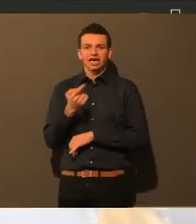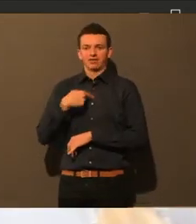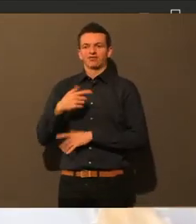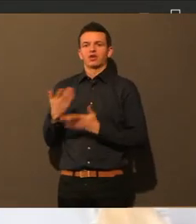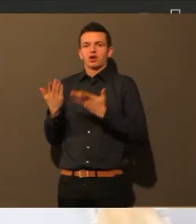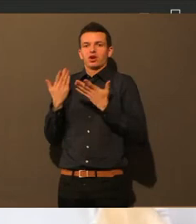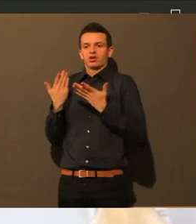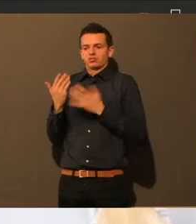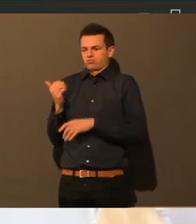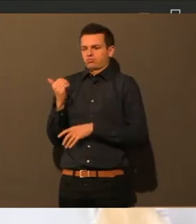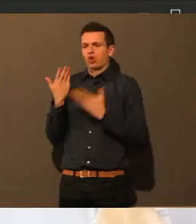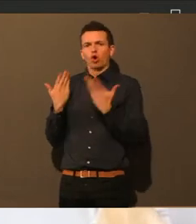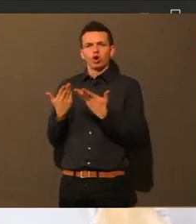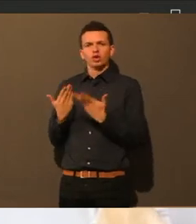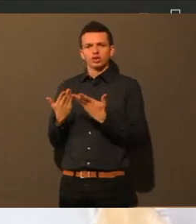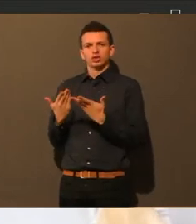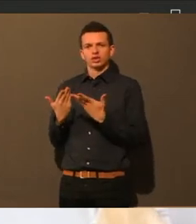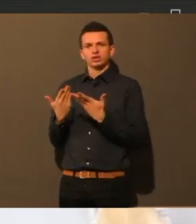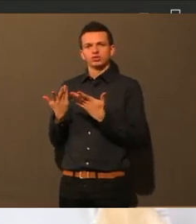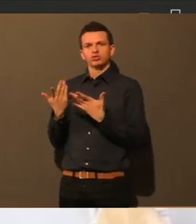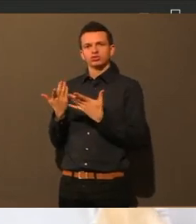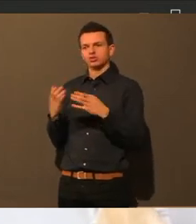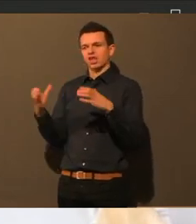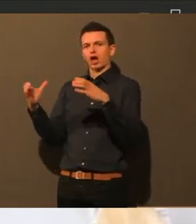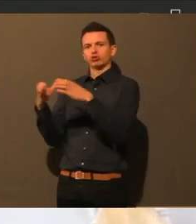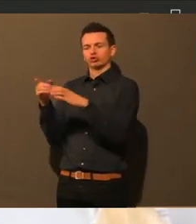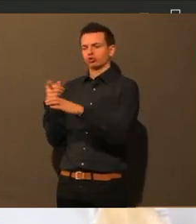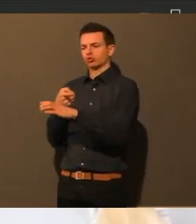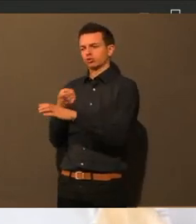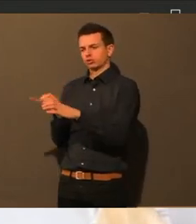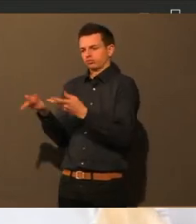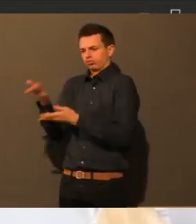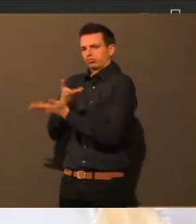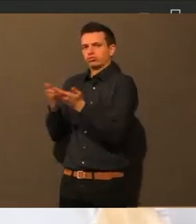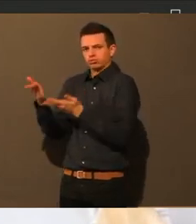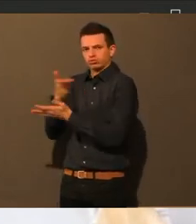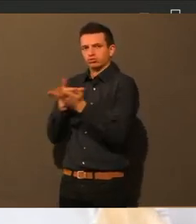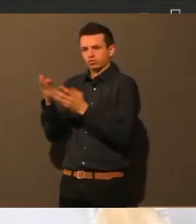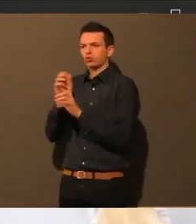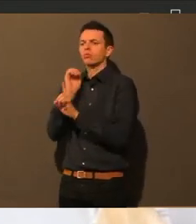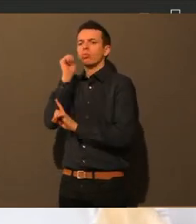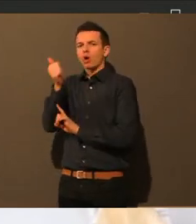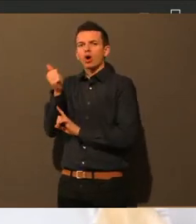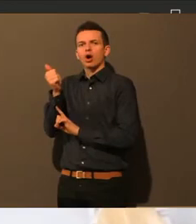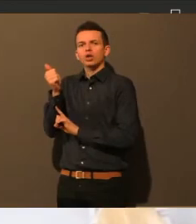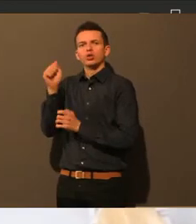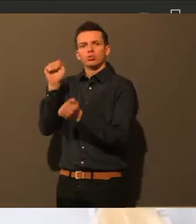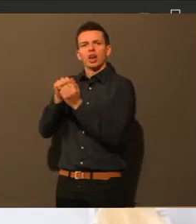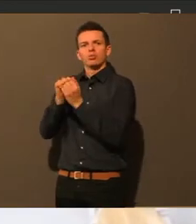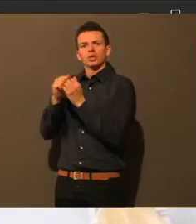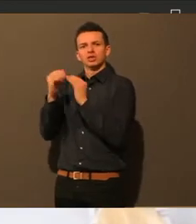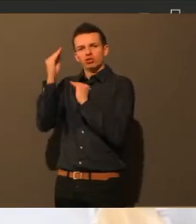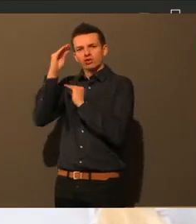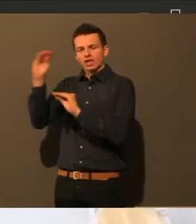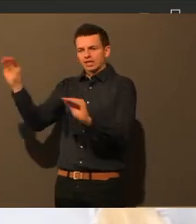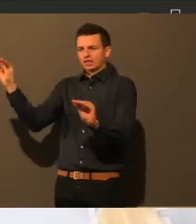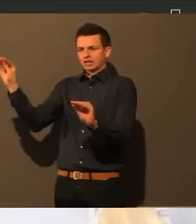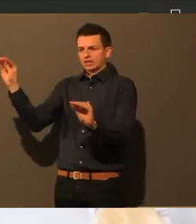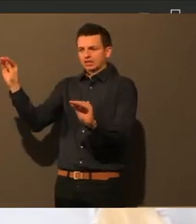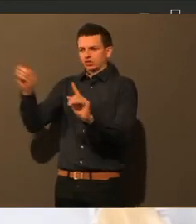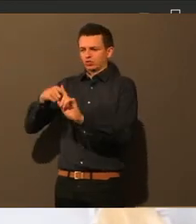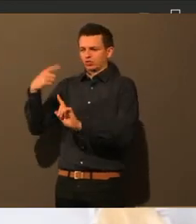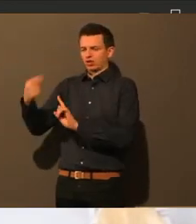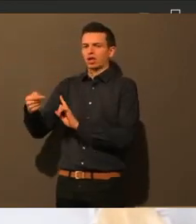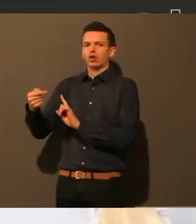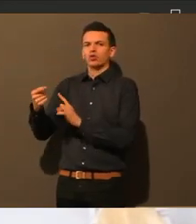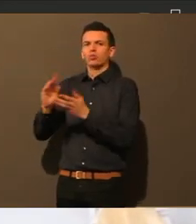Presseberichterstattung geben oder übermorgen. Und ansonsten werden die Schulen mit dem Schreiben auch noch mal informiert im Januar. Und ich